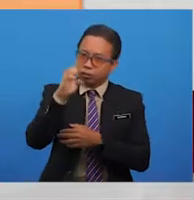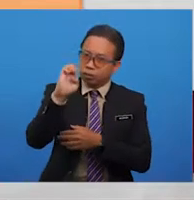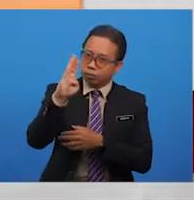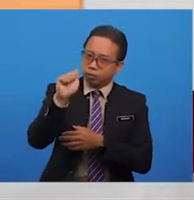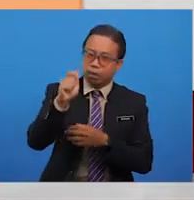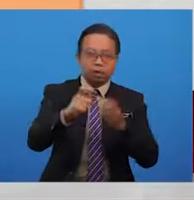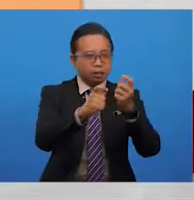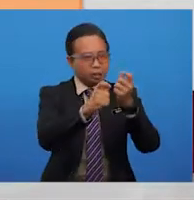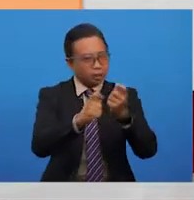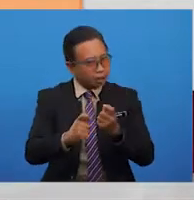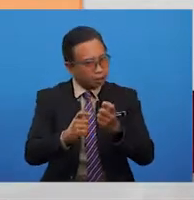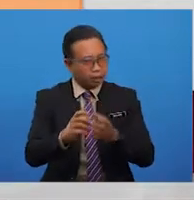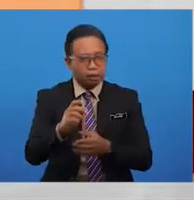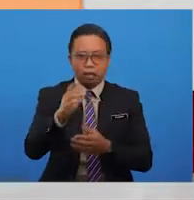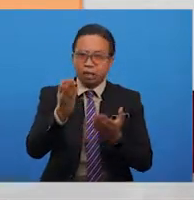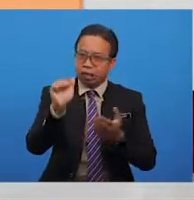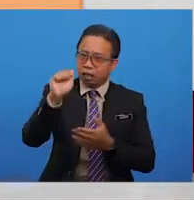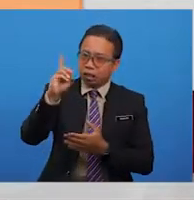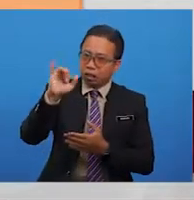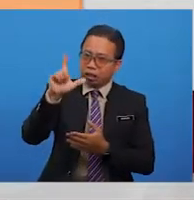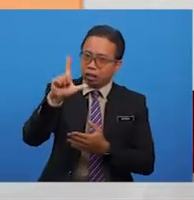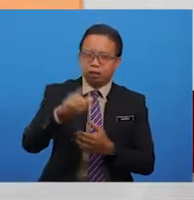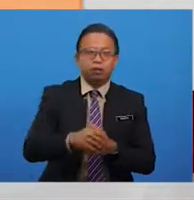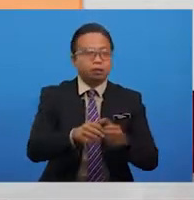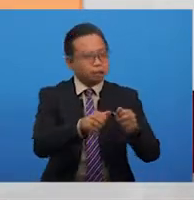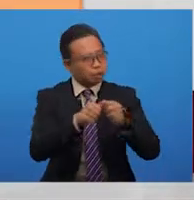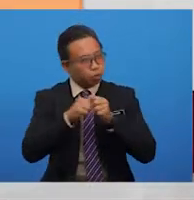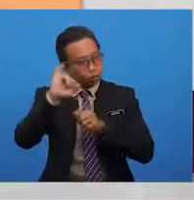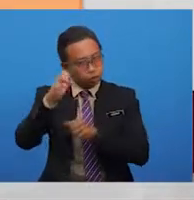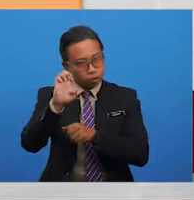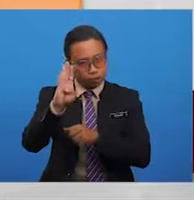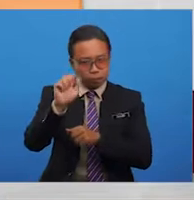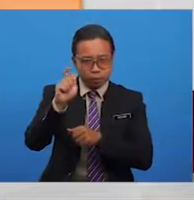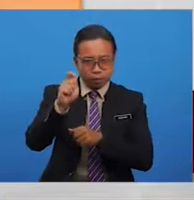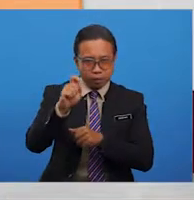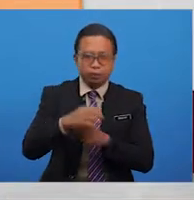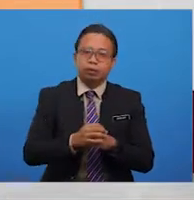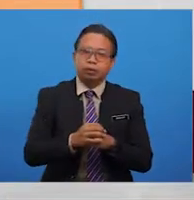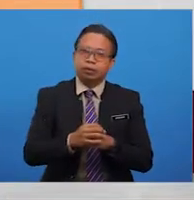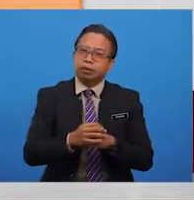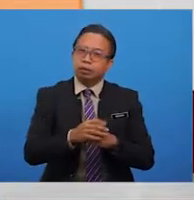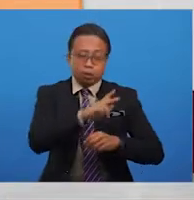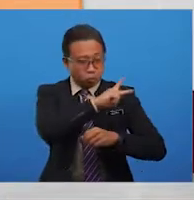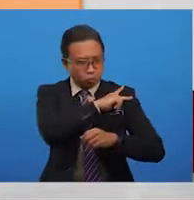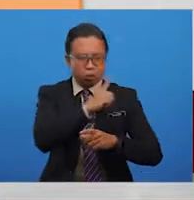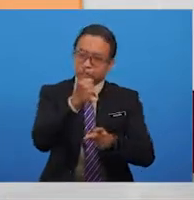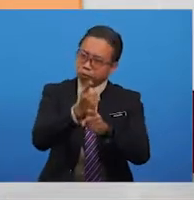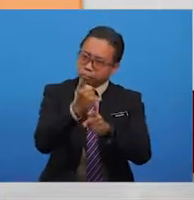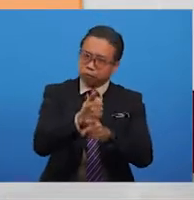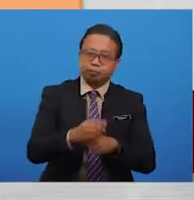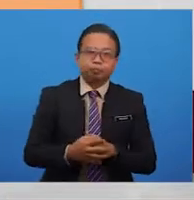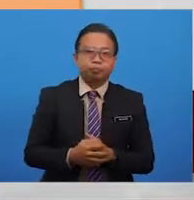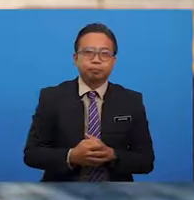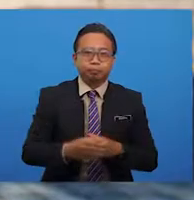jebat mempertahankan keadilan. Pengikut jebat telah beranggapan bahawa jebatlah pemimpin yang sebenar.